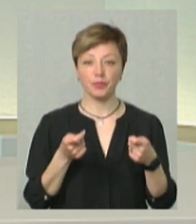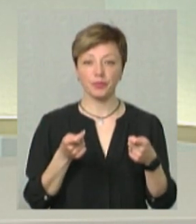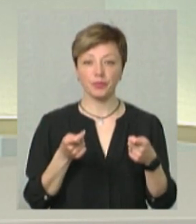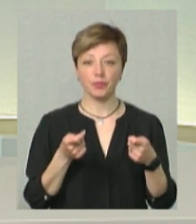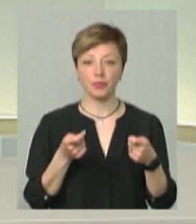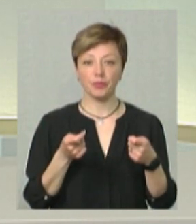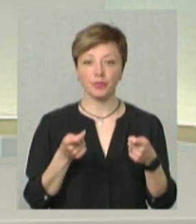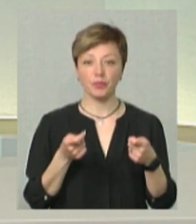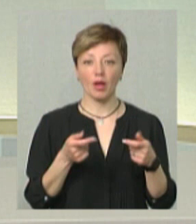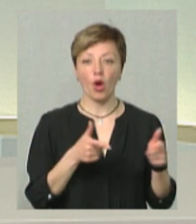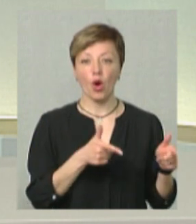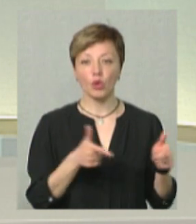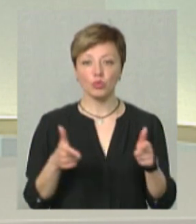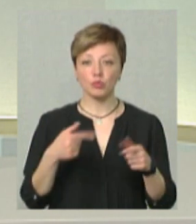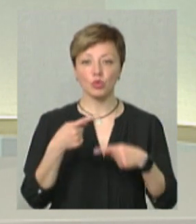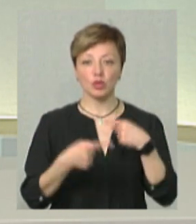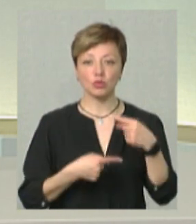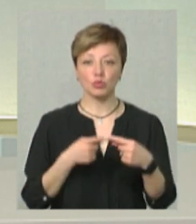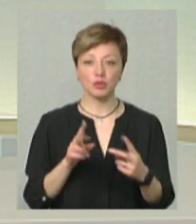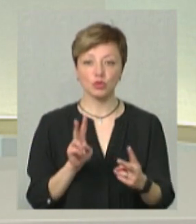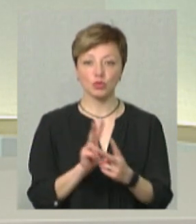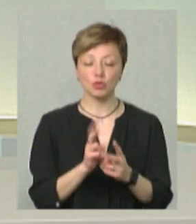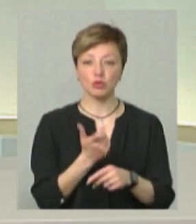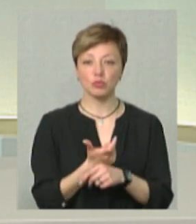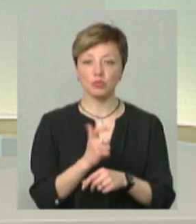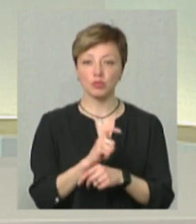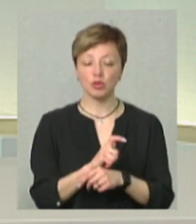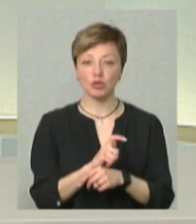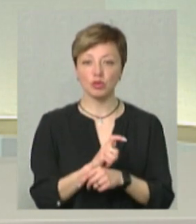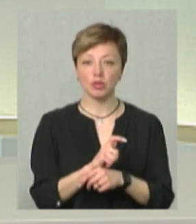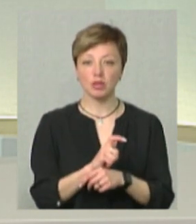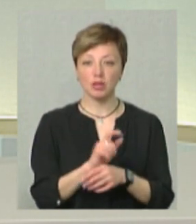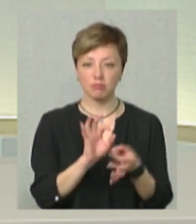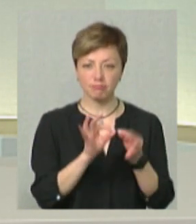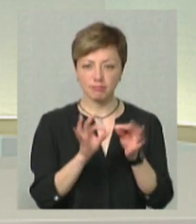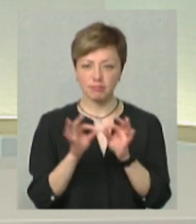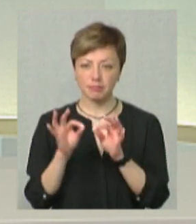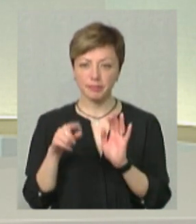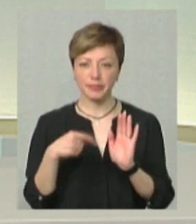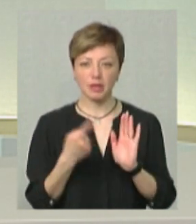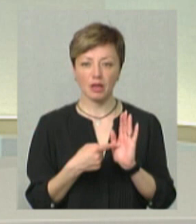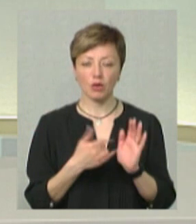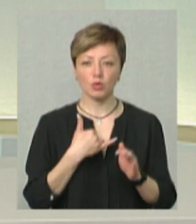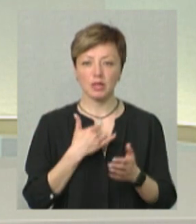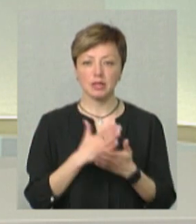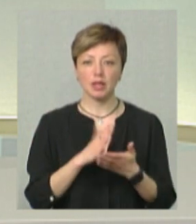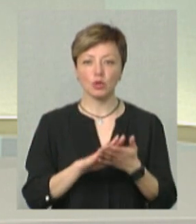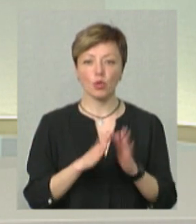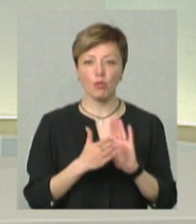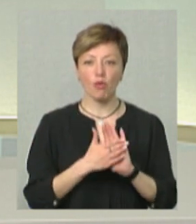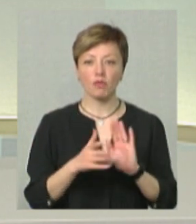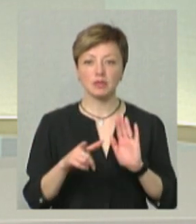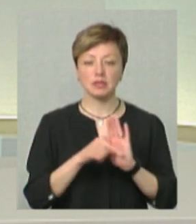до наступного зустрічі, більше глибоко по питаннях. У нас є домовленості